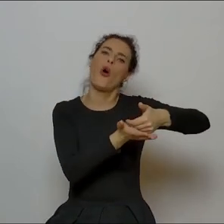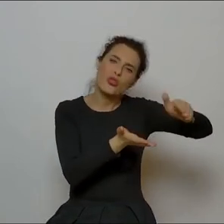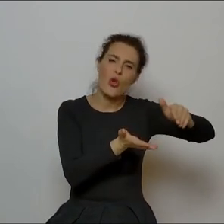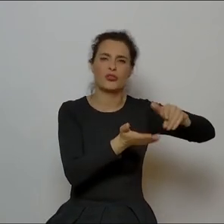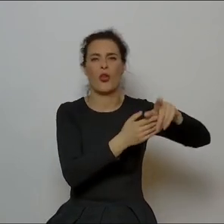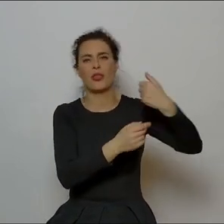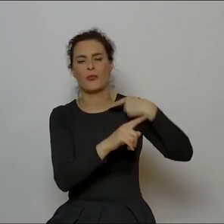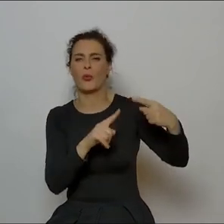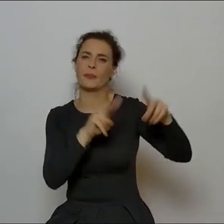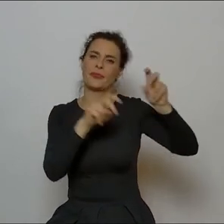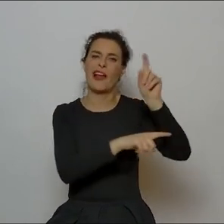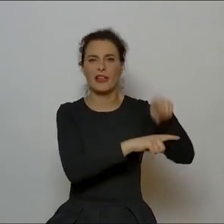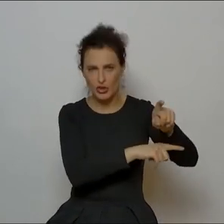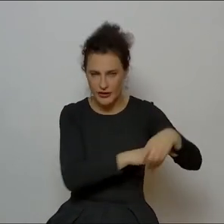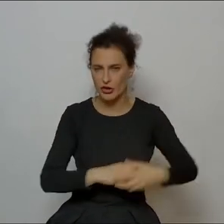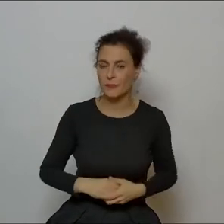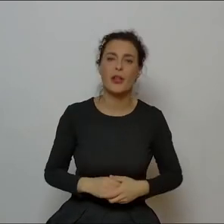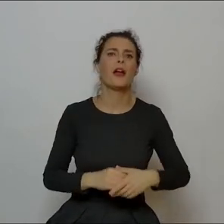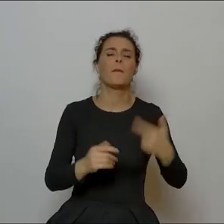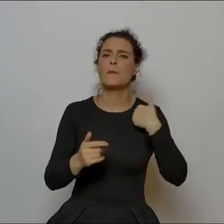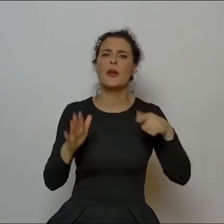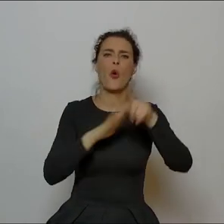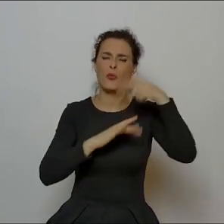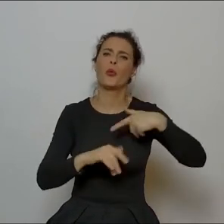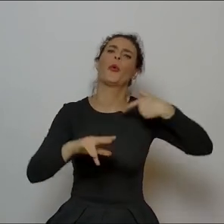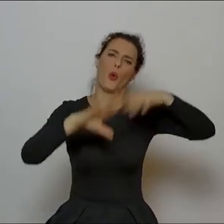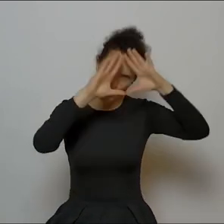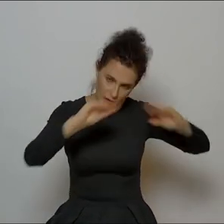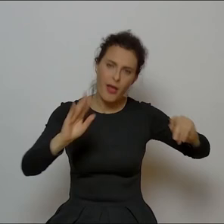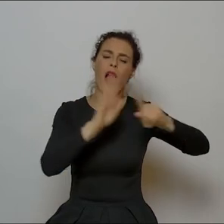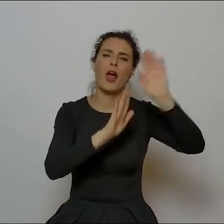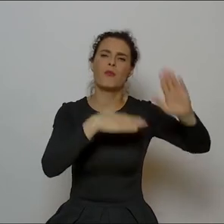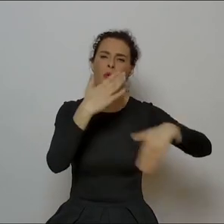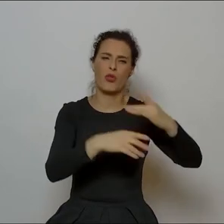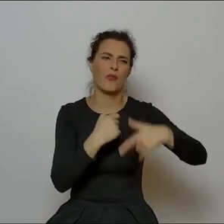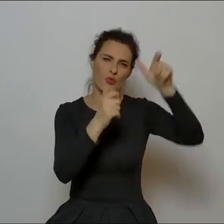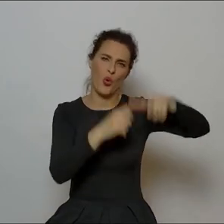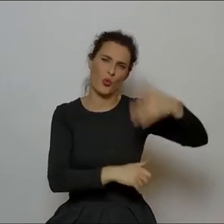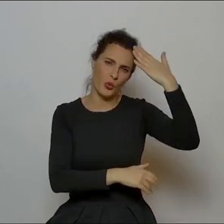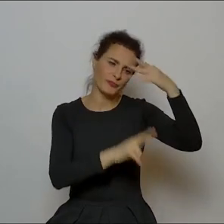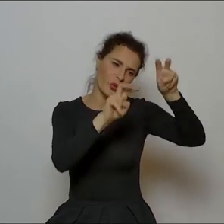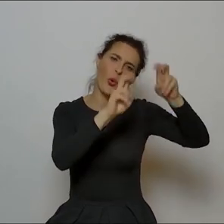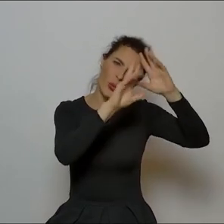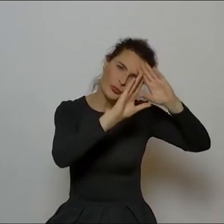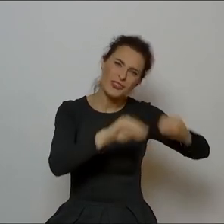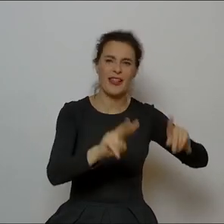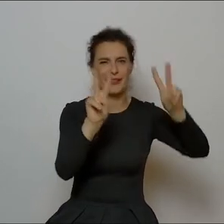chodzi w kontekście. Mimo dowodów powierzchownego uznania z czasem uznany za dziwaka. Mimo, a może właśnie dlatego, że